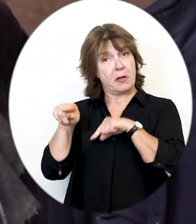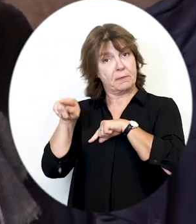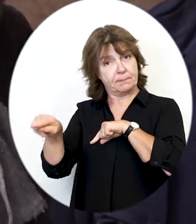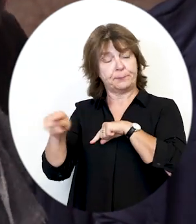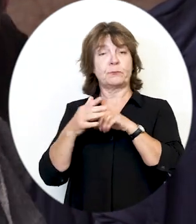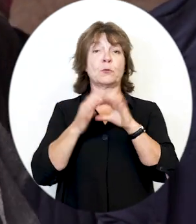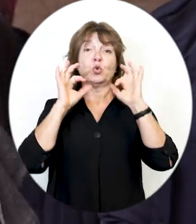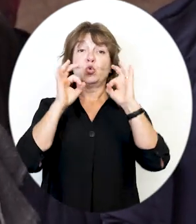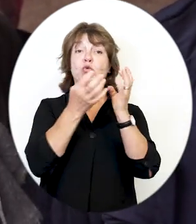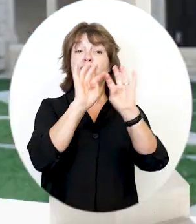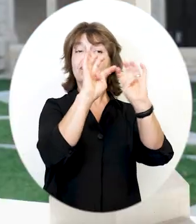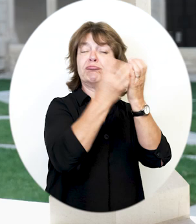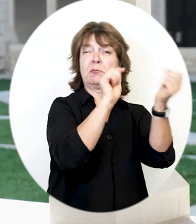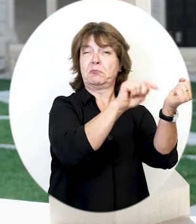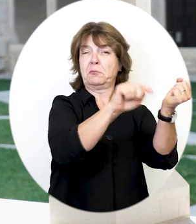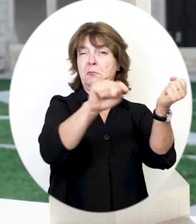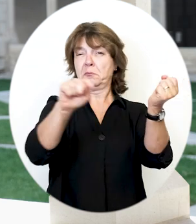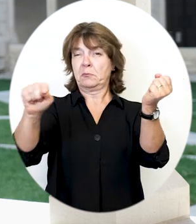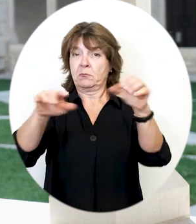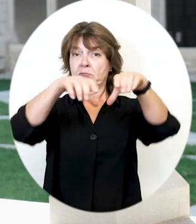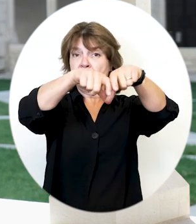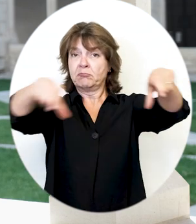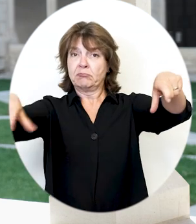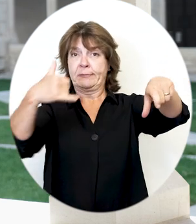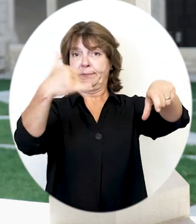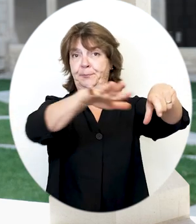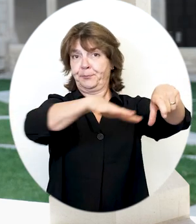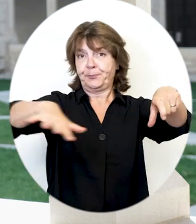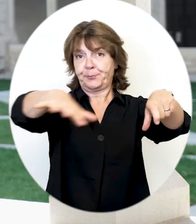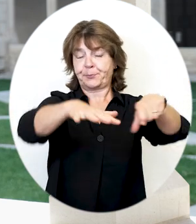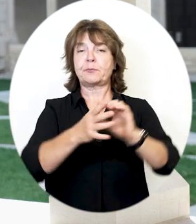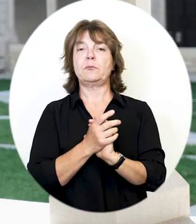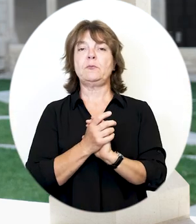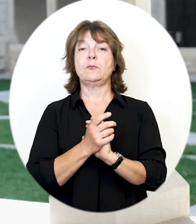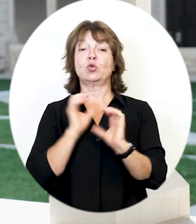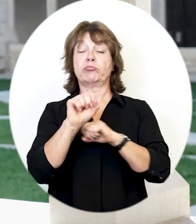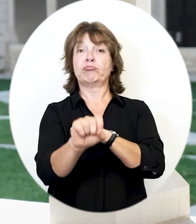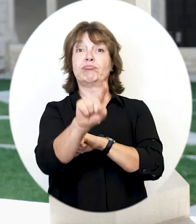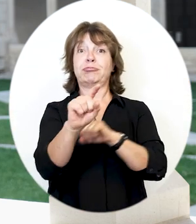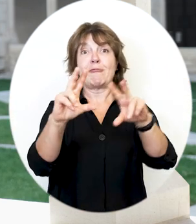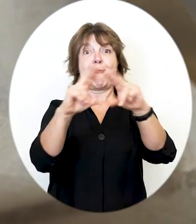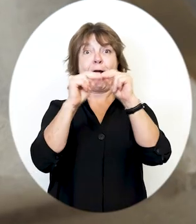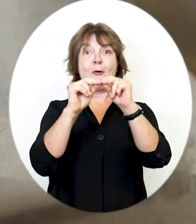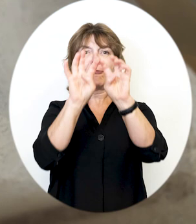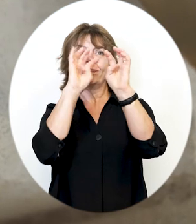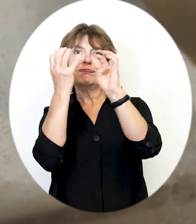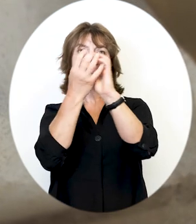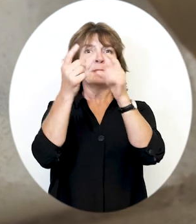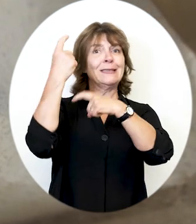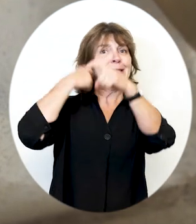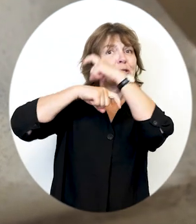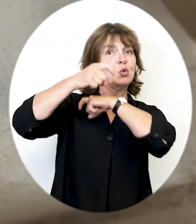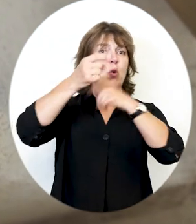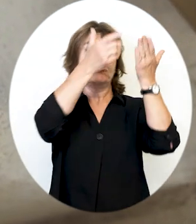Elles ornent désormais les chapiteaux de la Nouvelle-Aile-Nord. L'un d'eux nous compte la légende de Saint-Gras.